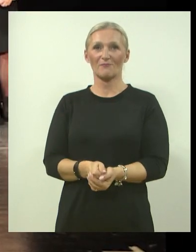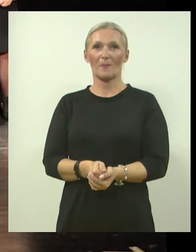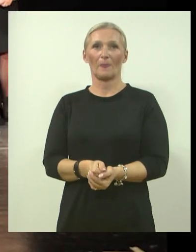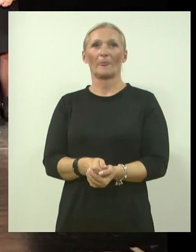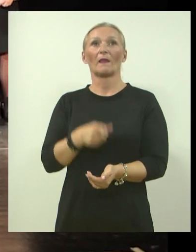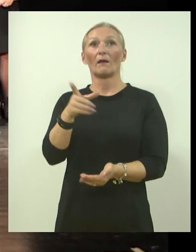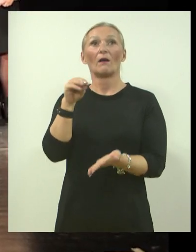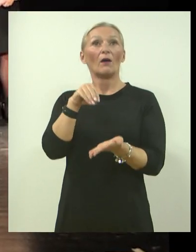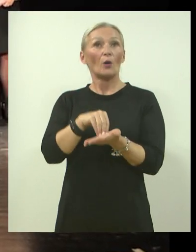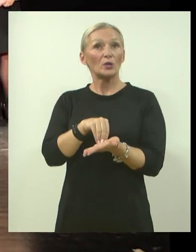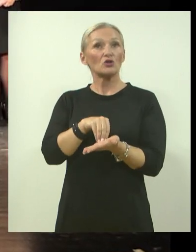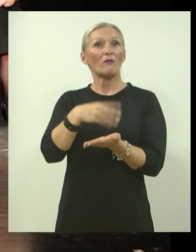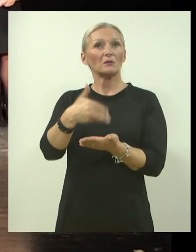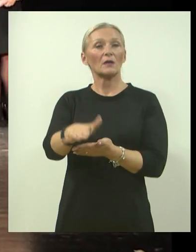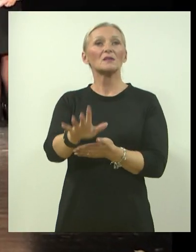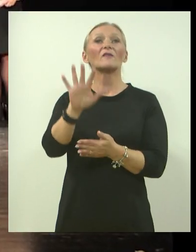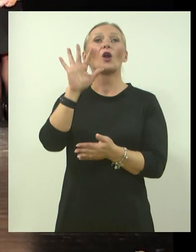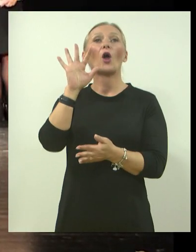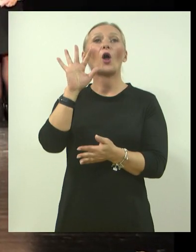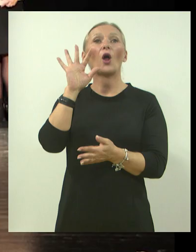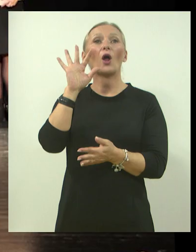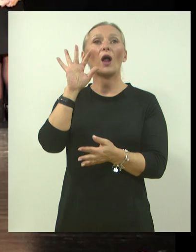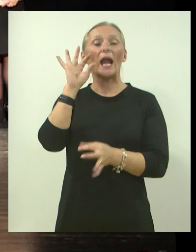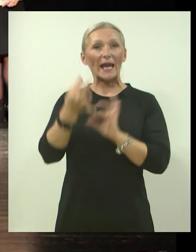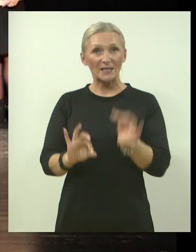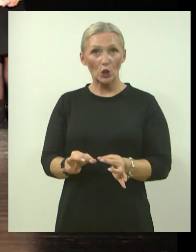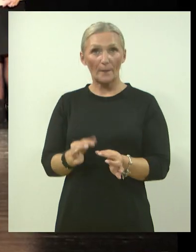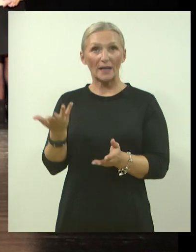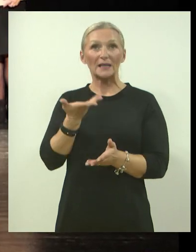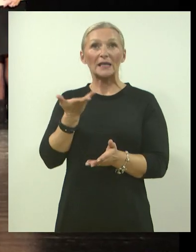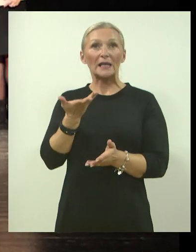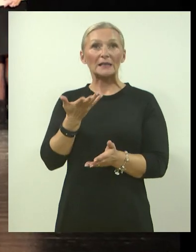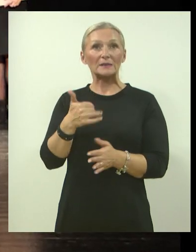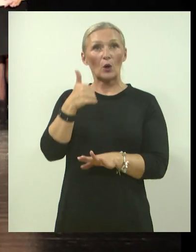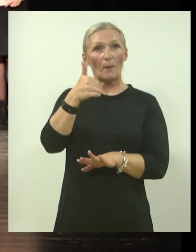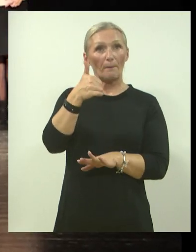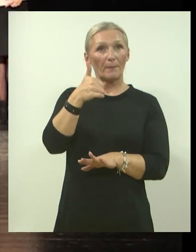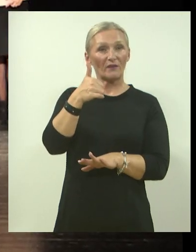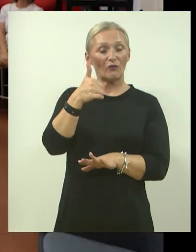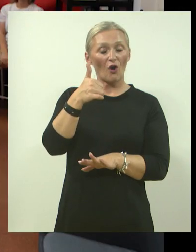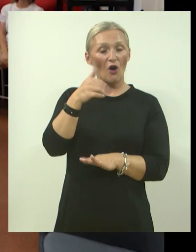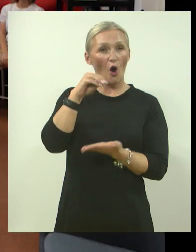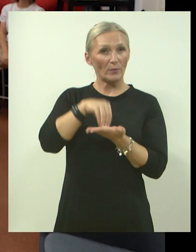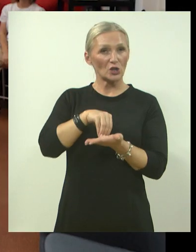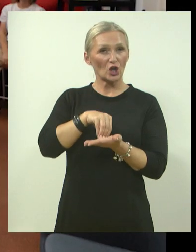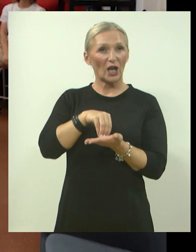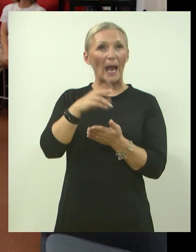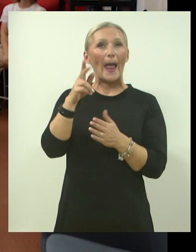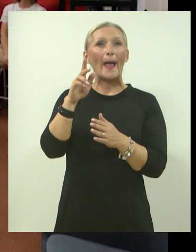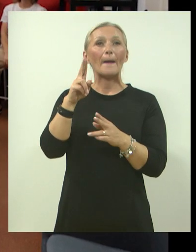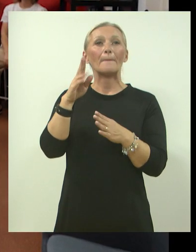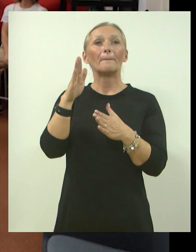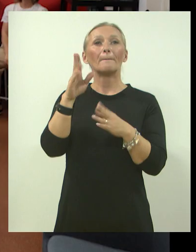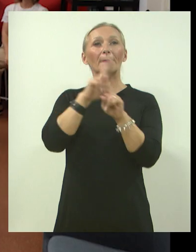A obilježavanje se je nastavilo u listopadu kad smo najprije obilježili sam Međunarodni dan Bijelog